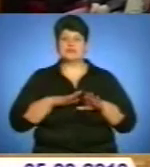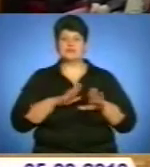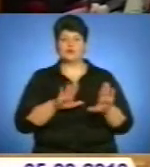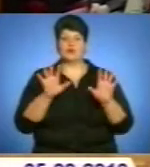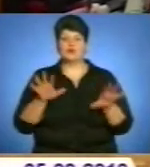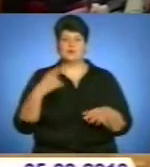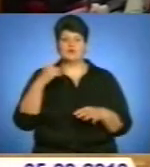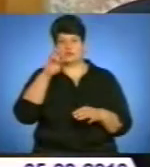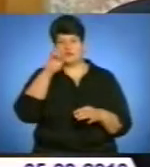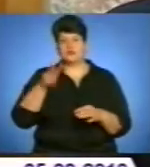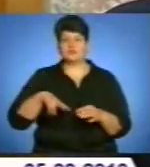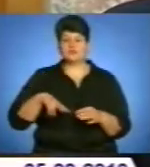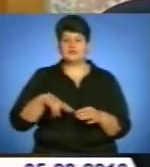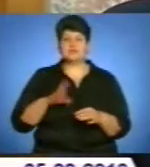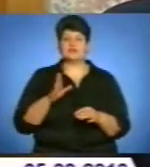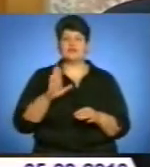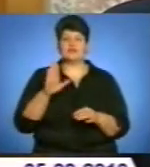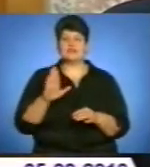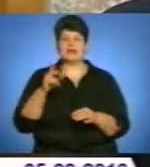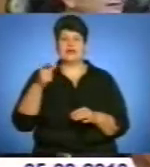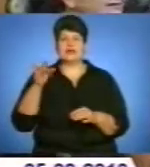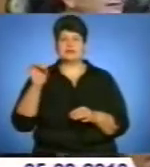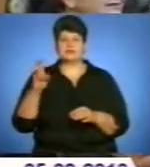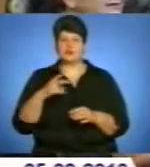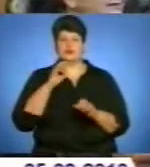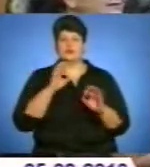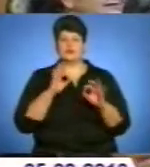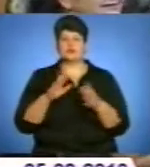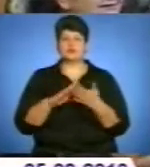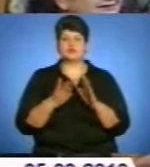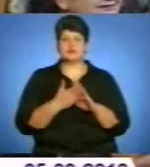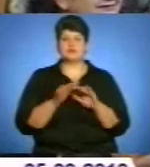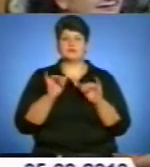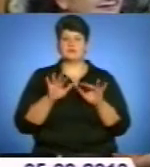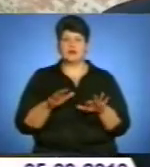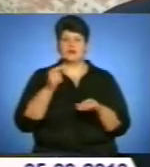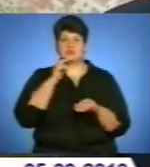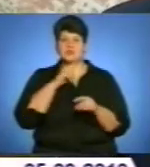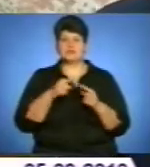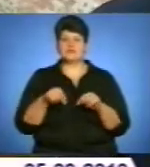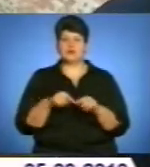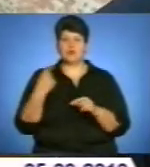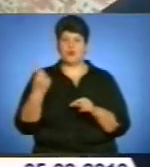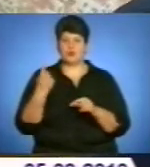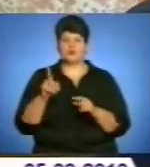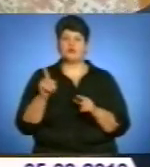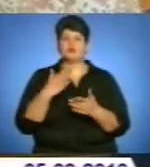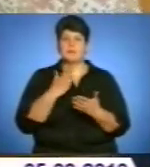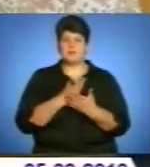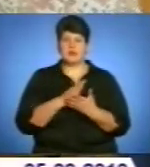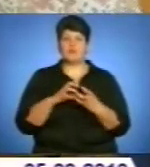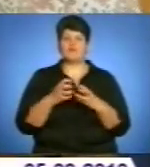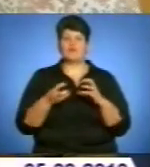облдержадміністрації Василь Гицько прокоментував стан справ в соціально-економічній сфері області. Що ми маємо в результаті